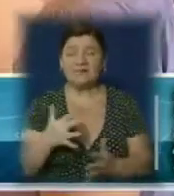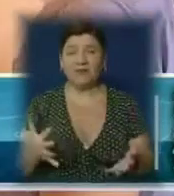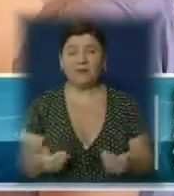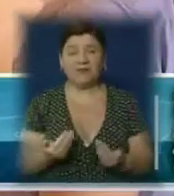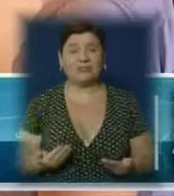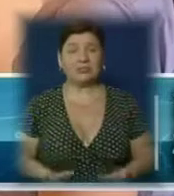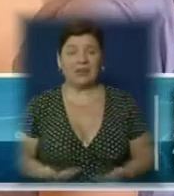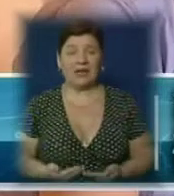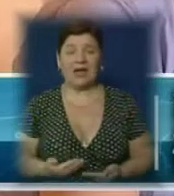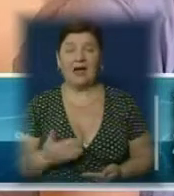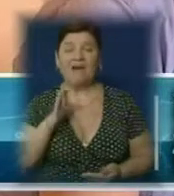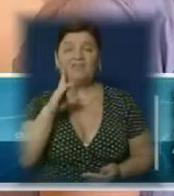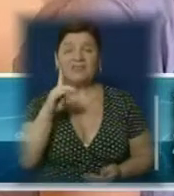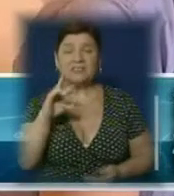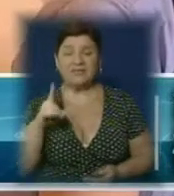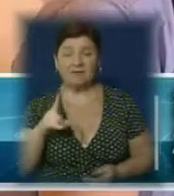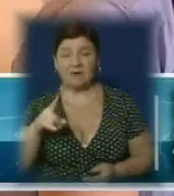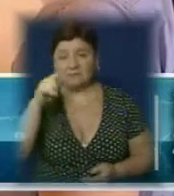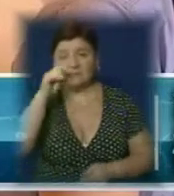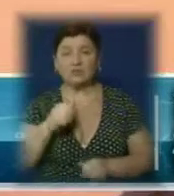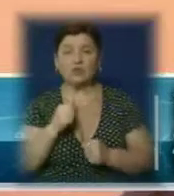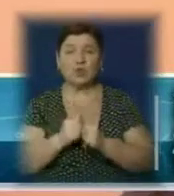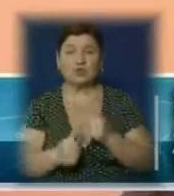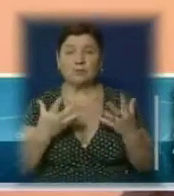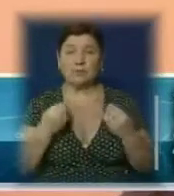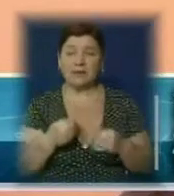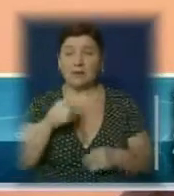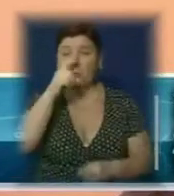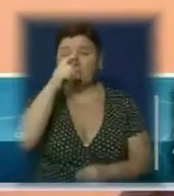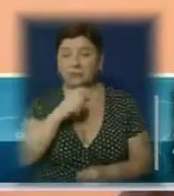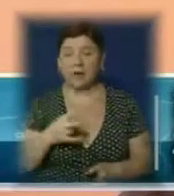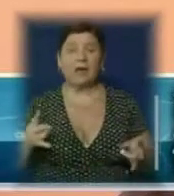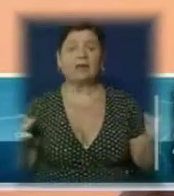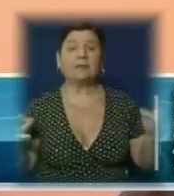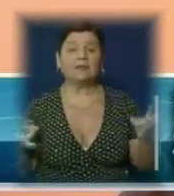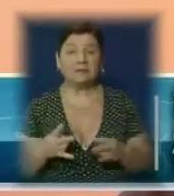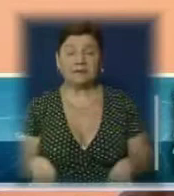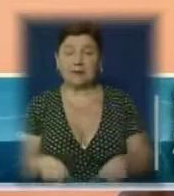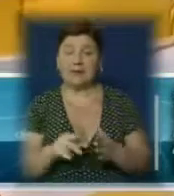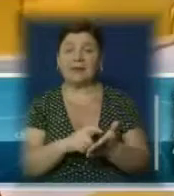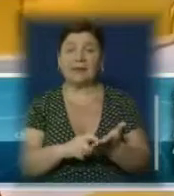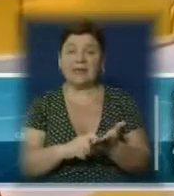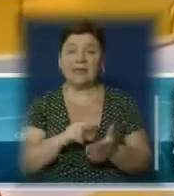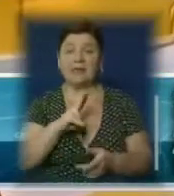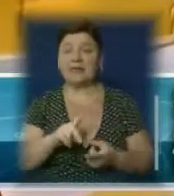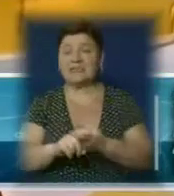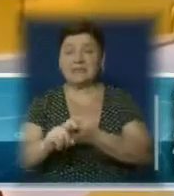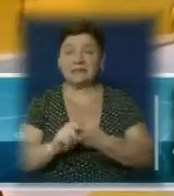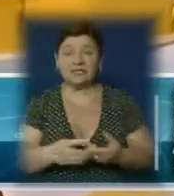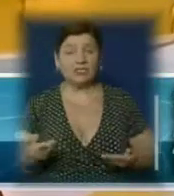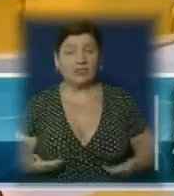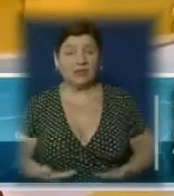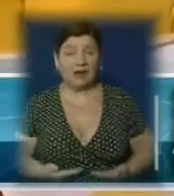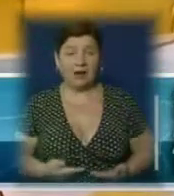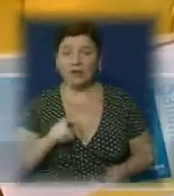життя В'ячеслава, адже стан здоров'я чоловіка із кожним днем погіршується, а необхідні імунду депресанти, від яких залежить життя Ужгородця,